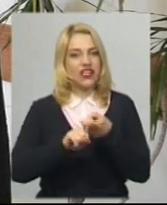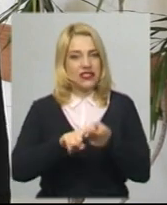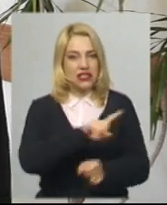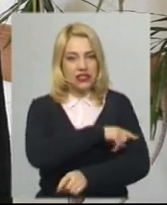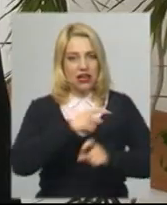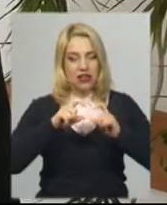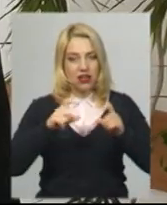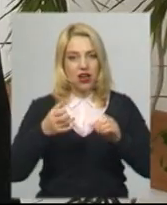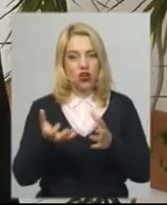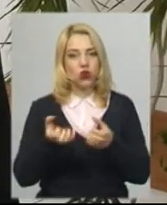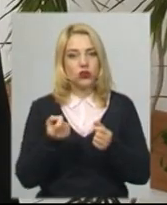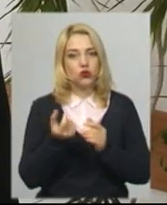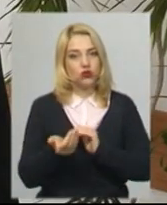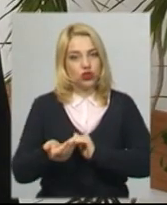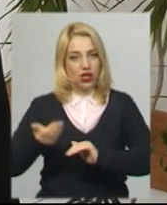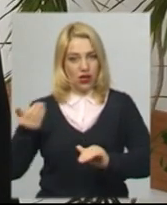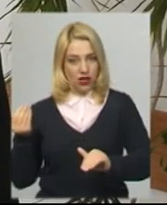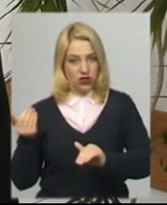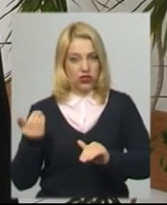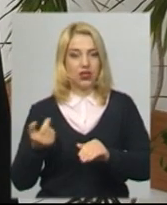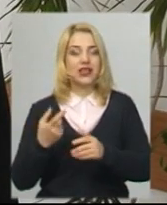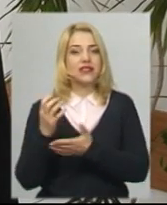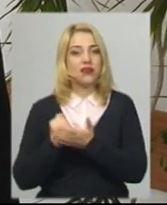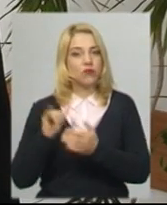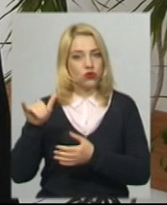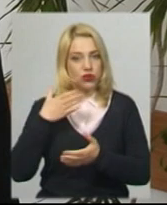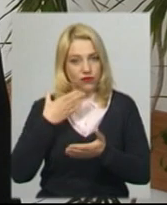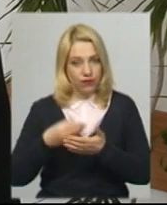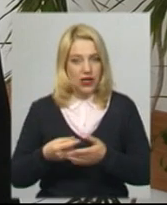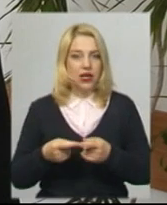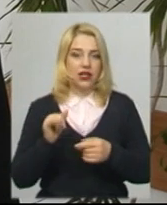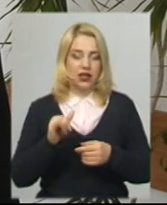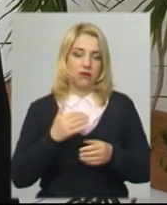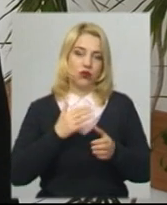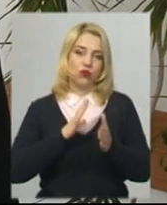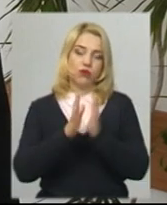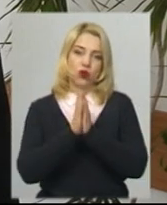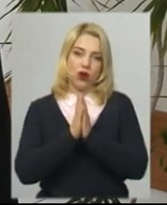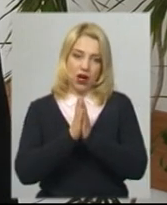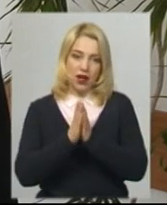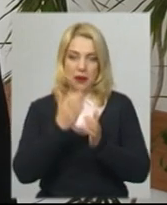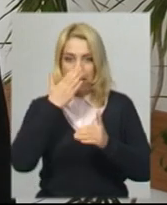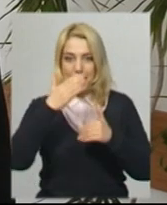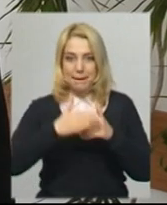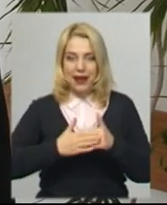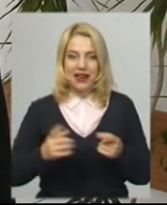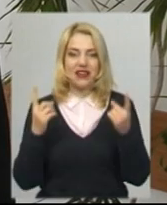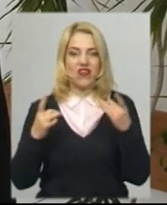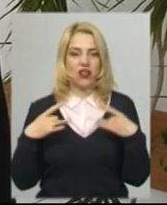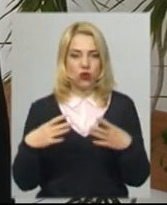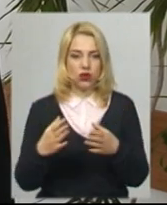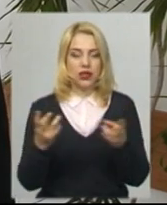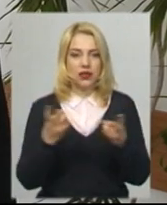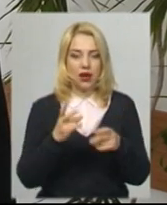зараз запас. Було в нас таке прохання і міська влада підтримує. Перед Великоднем ми плануємо протестувати